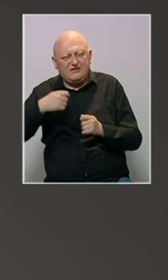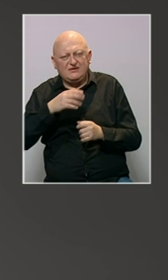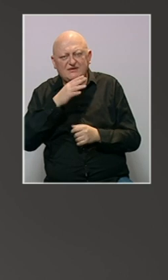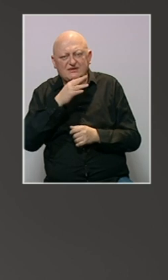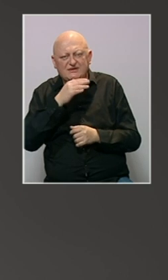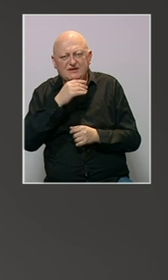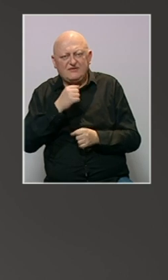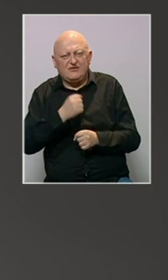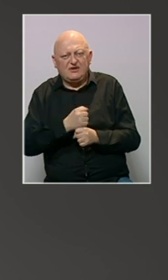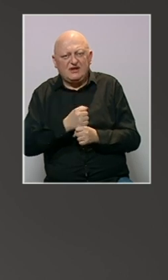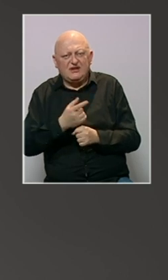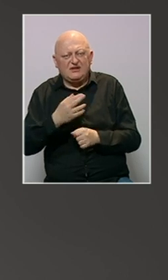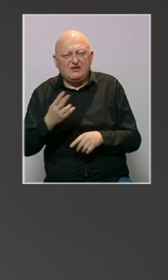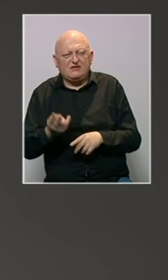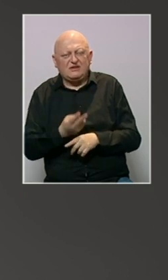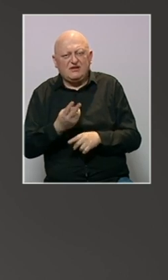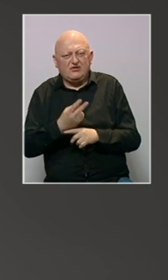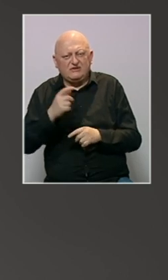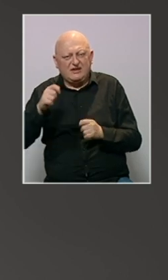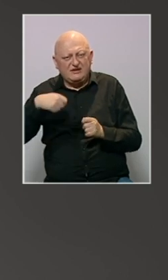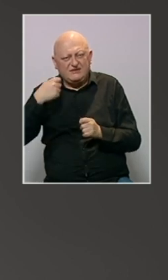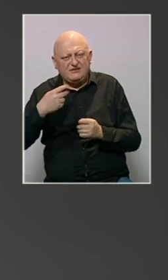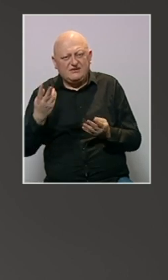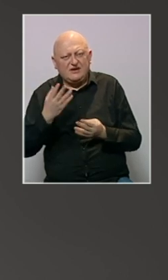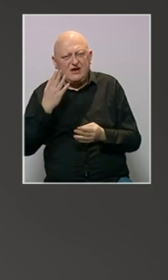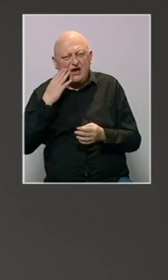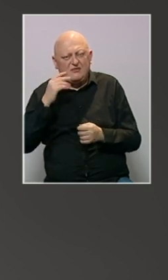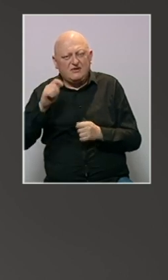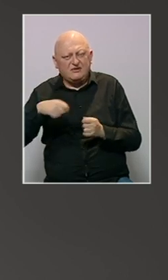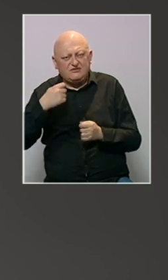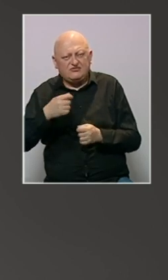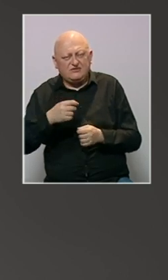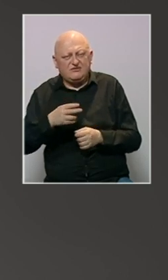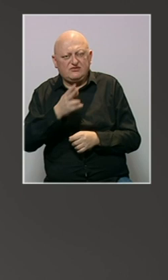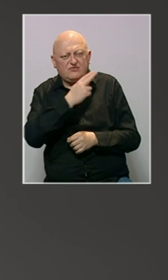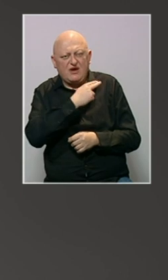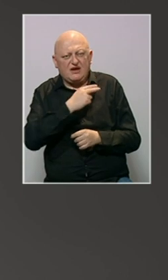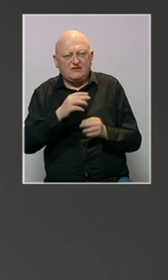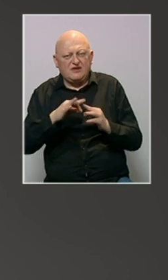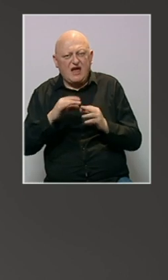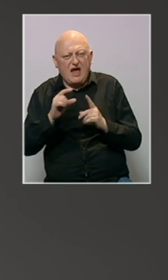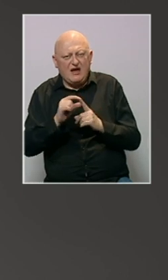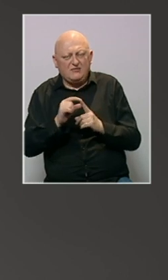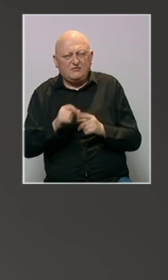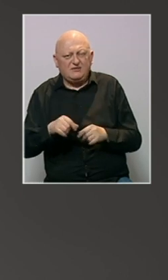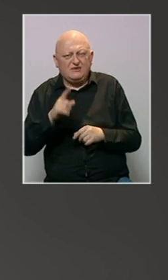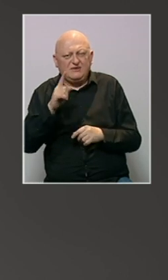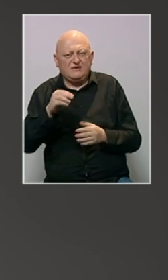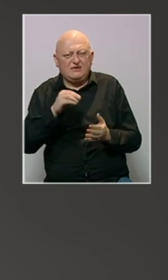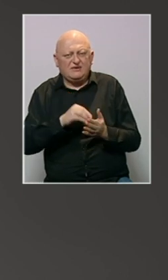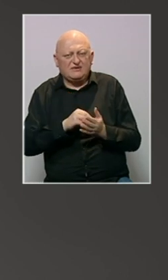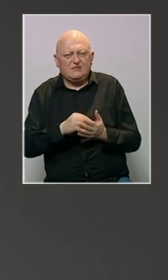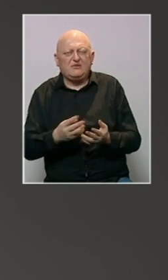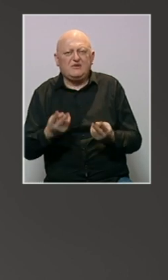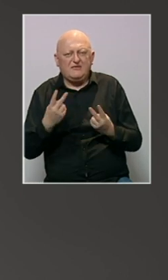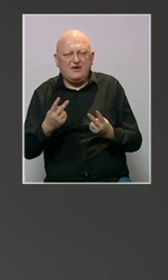tadašnjoj televiziji Sarajevo. Radio je i za nekoliko stranih televizija kao i za američku televizijsku agenciju Associated Press.